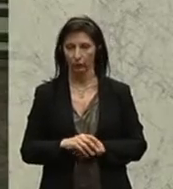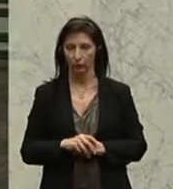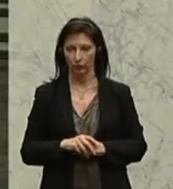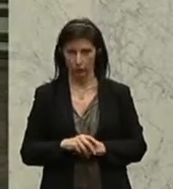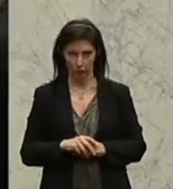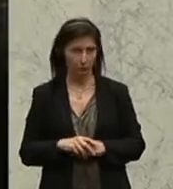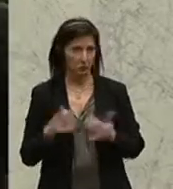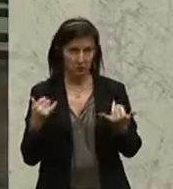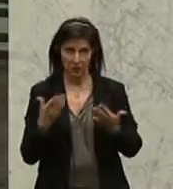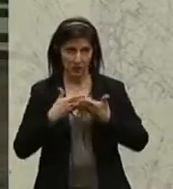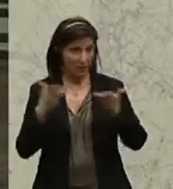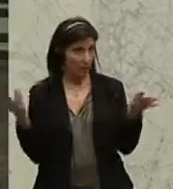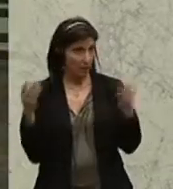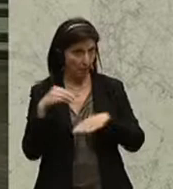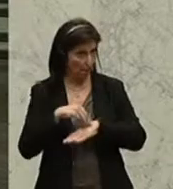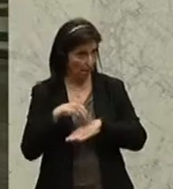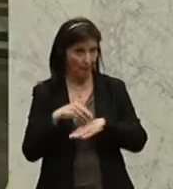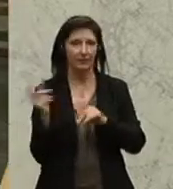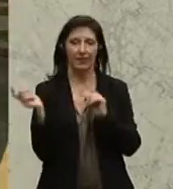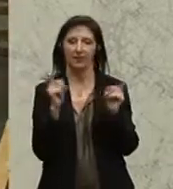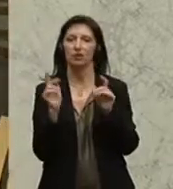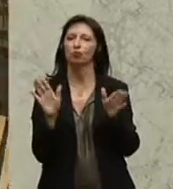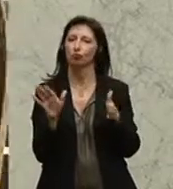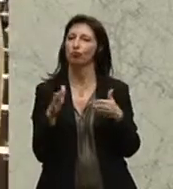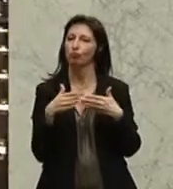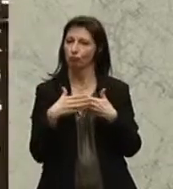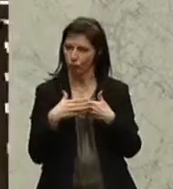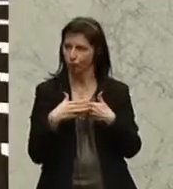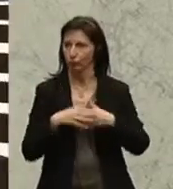Zu Wort ist niemand mehr gemeldet. Die Debatte ist geschlossen.